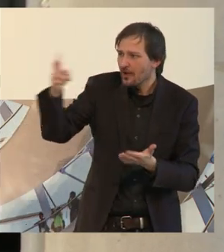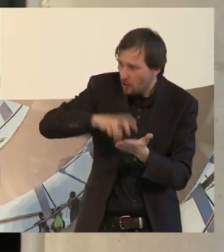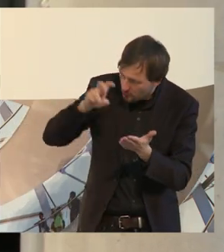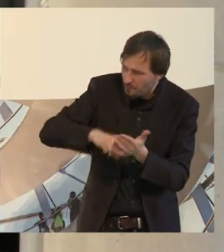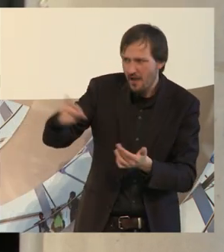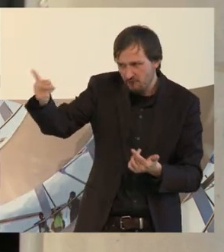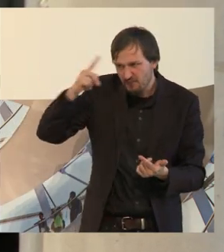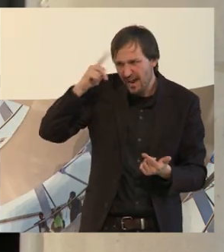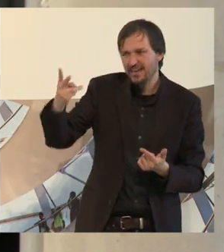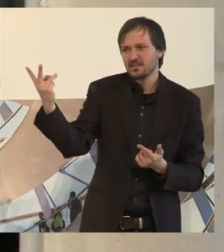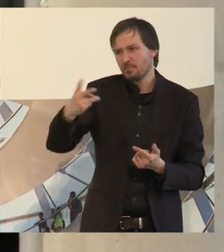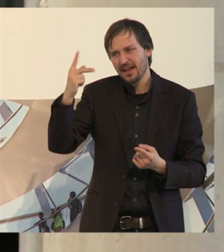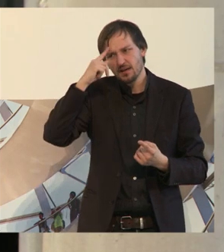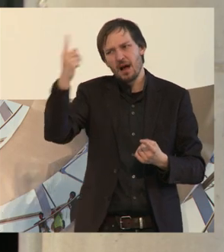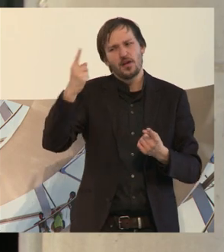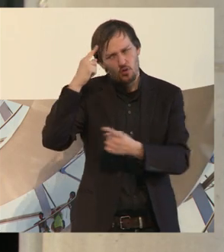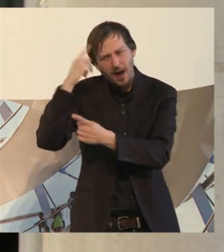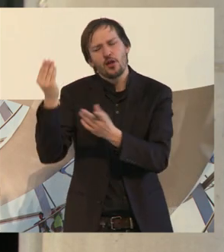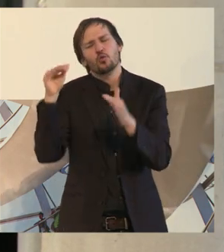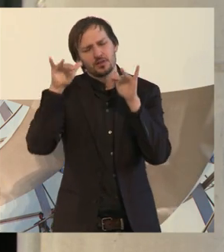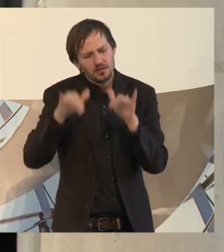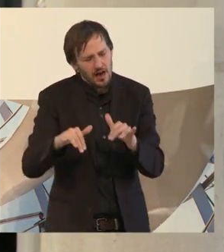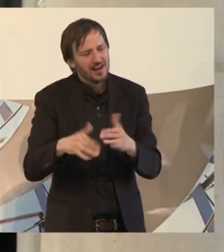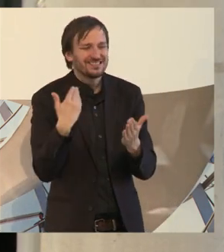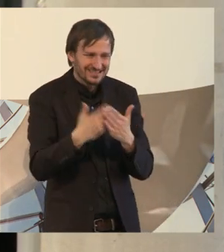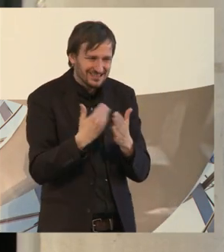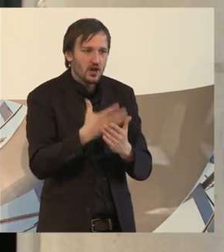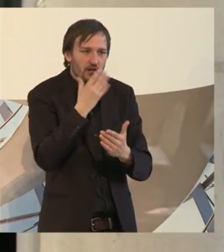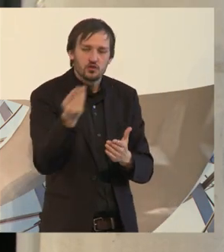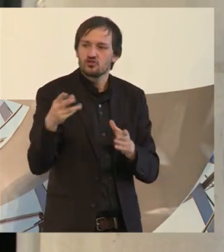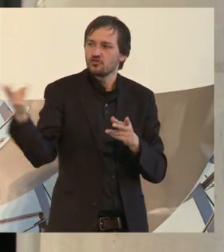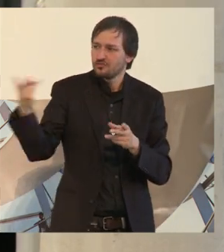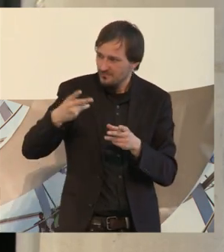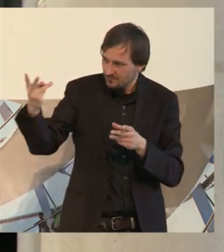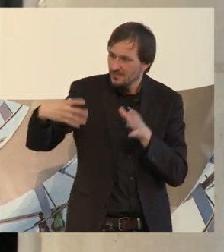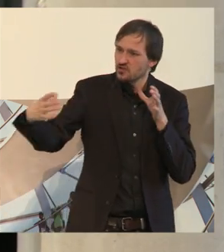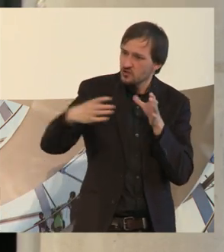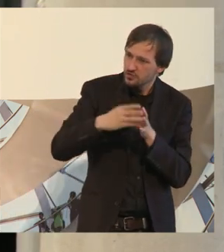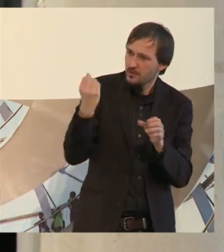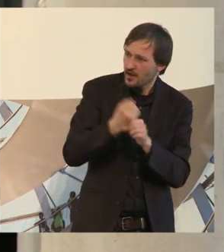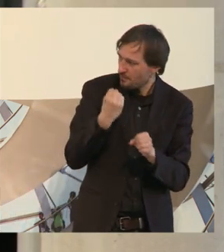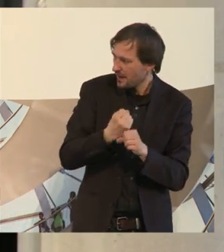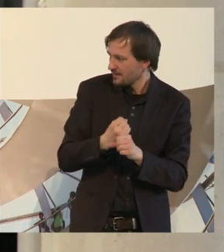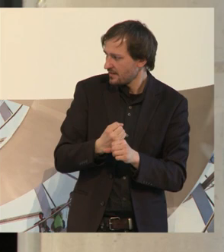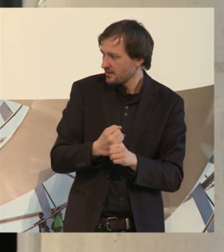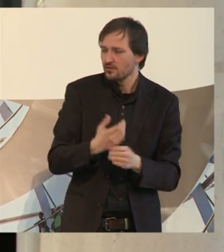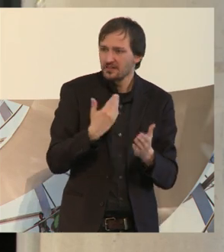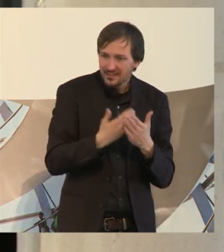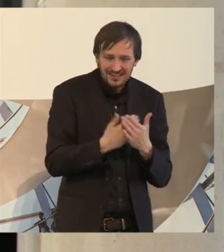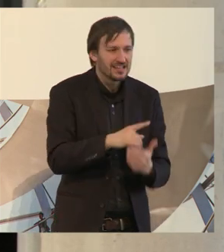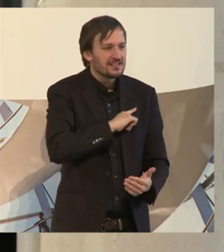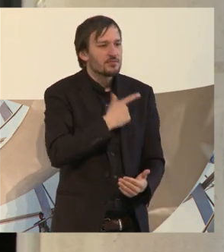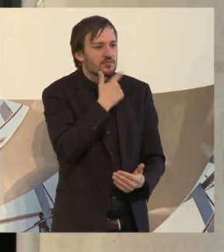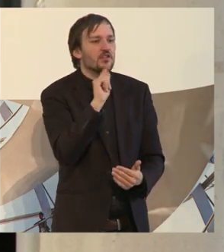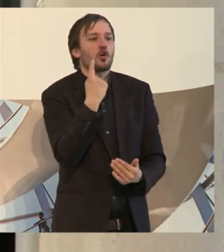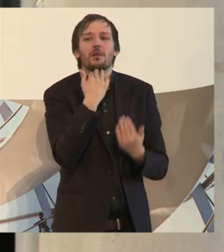selber Positionen dazu aufgestellt und wir würden gerne mit euch weiterarbeiten in dieser Frage und ich möchte mich letztlich noch mal bedanken für